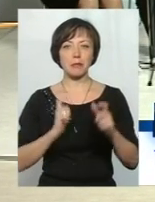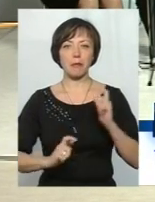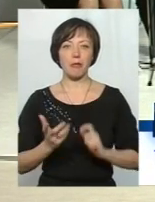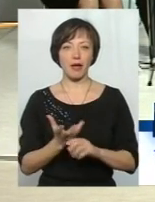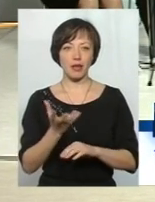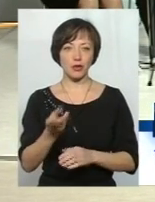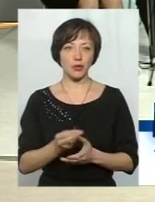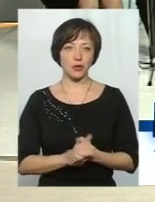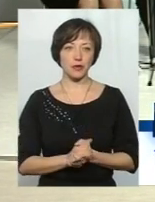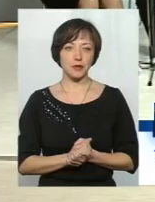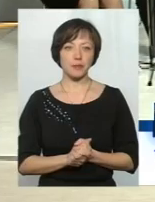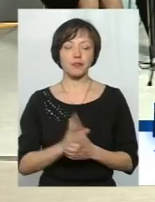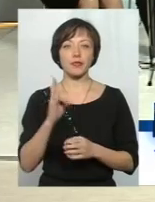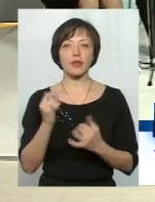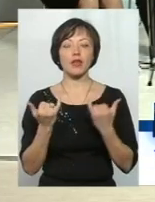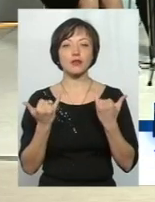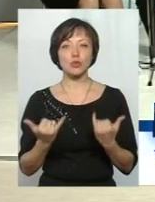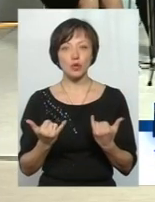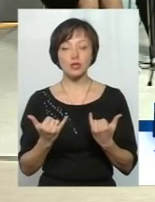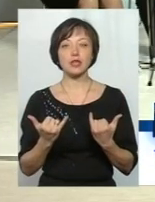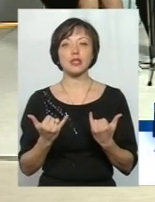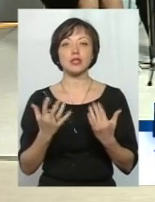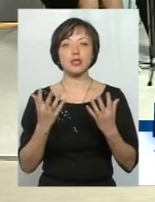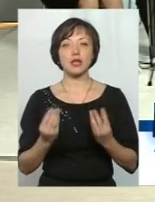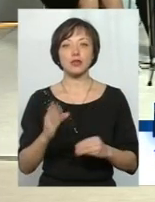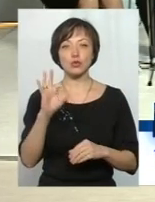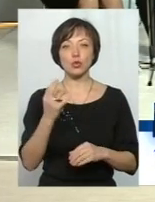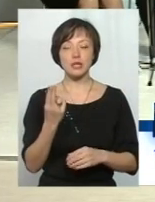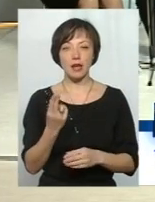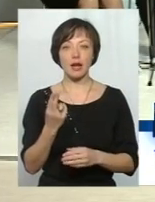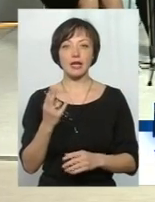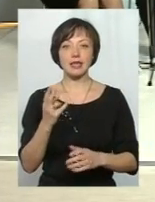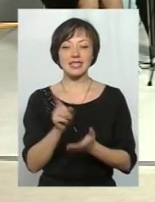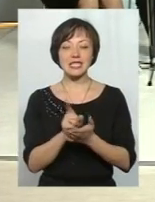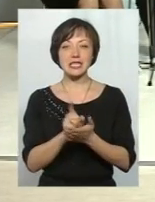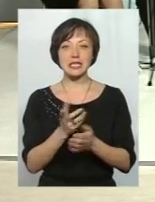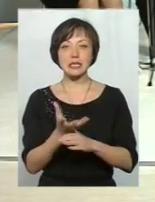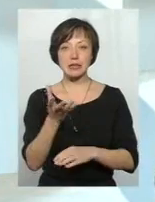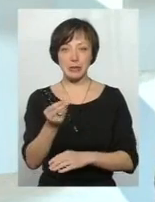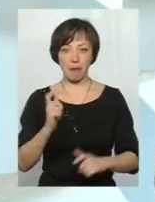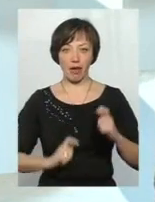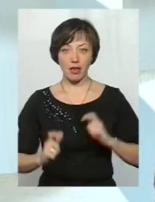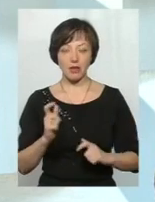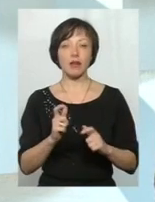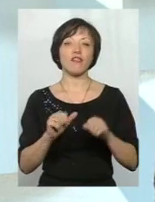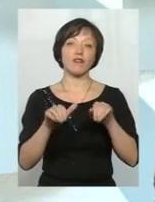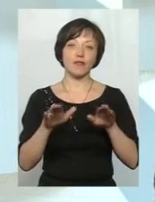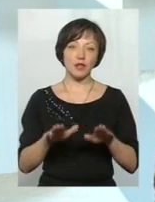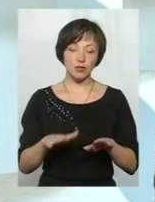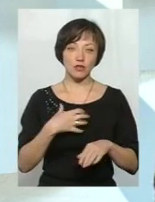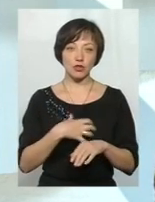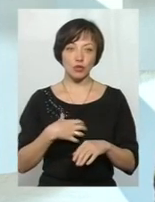Дякую. На сьогодні соціальні стипендії, це питання стоїть актуальною, воно вирішується